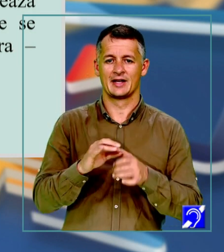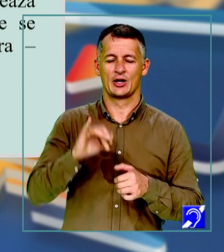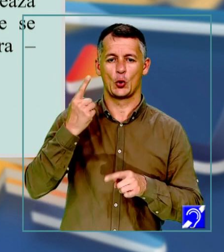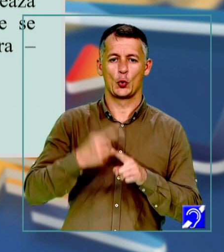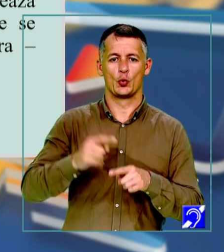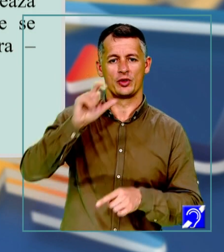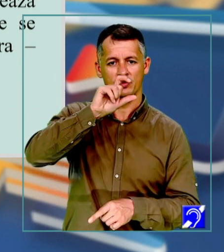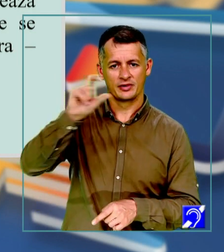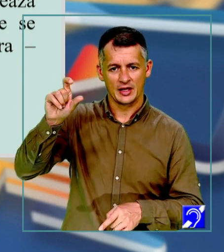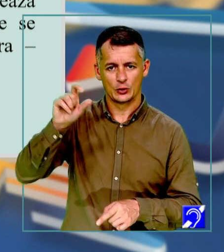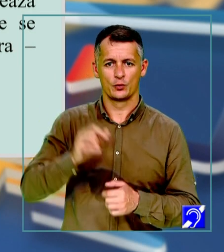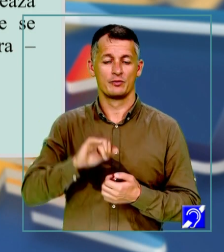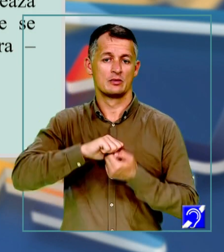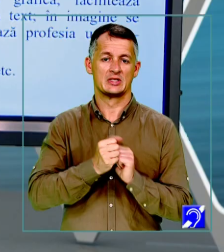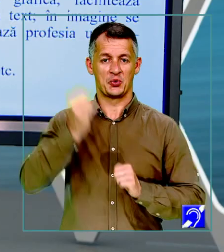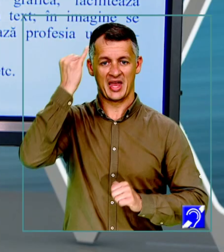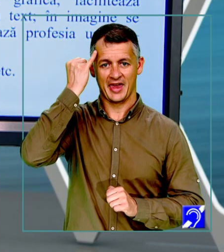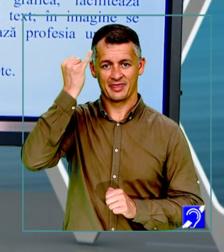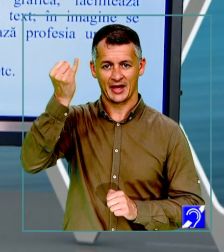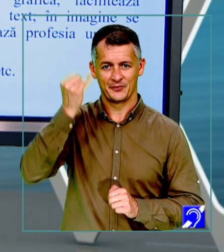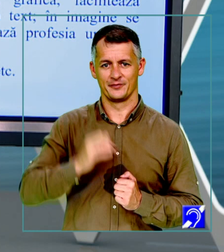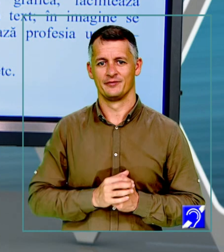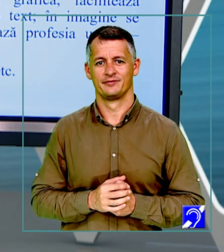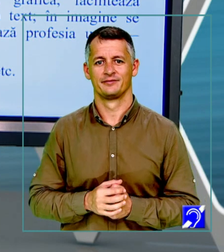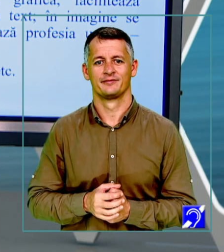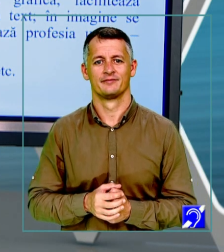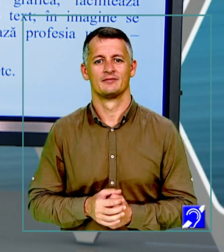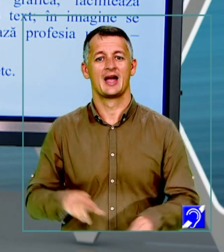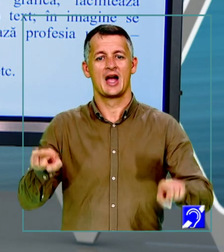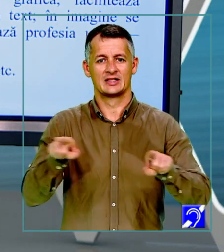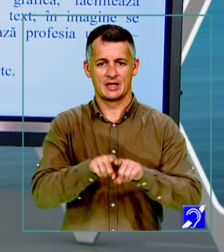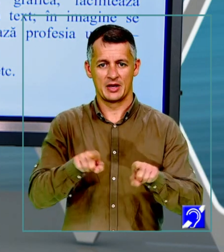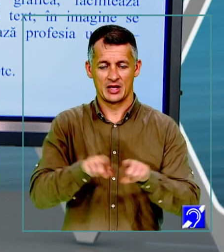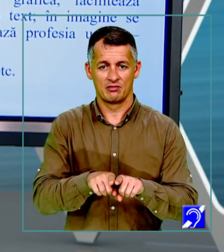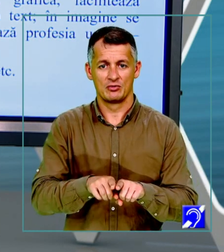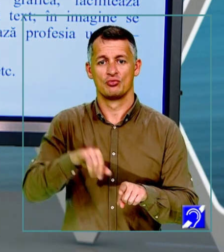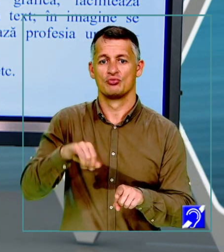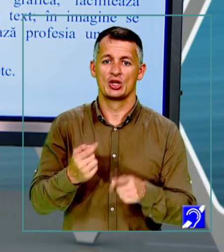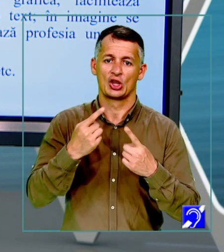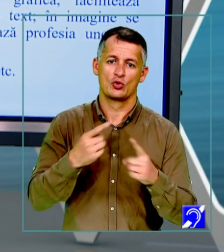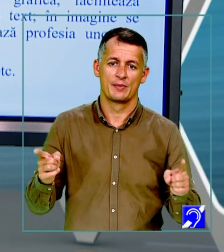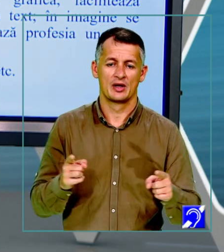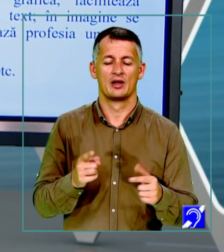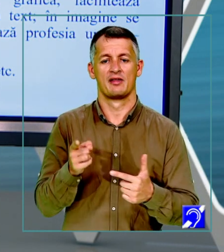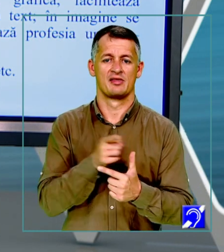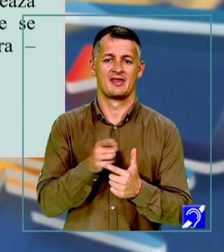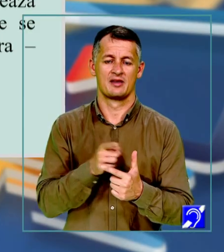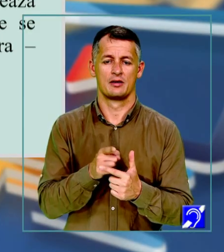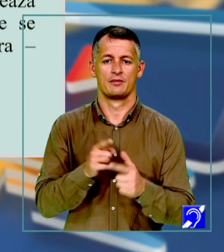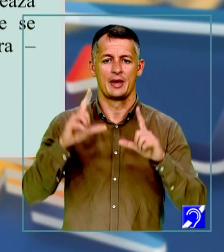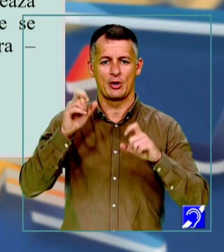titlul? Sau chiar la idei? Asemănările deosebirile dintre imagine și text vizează ce?